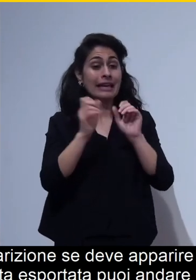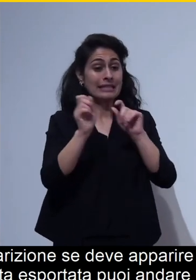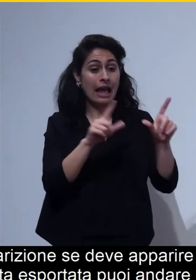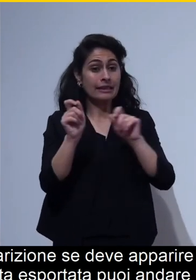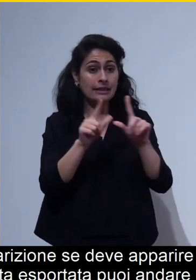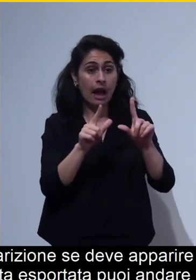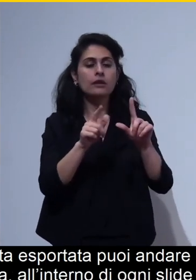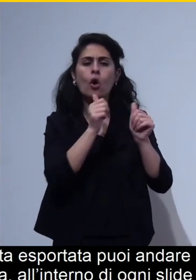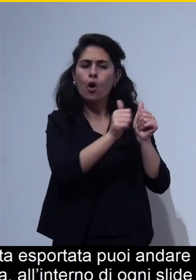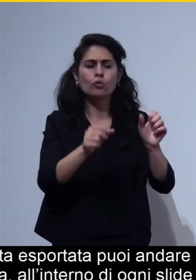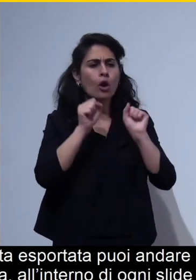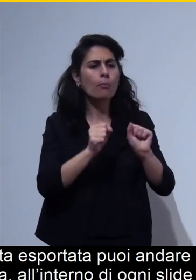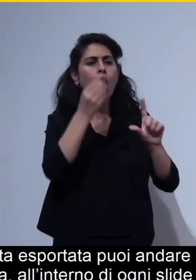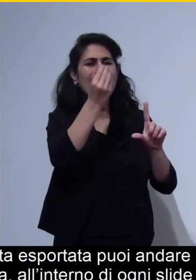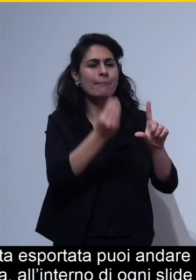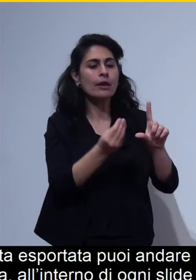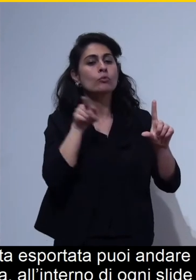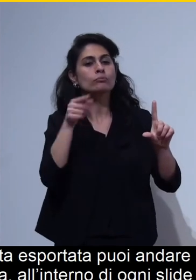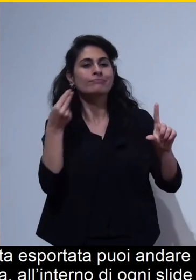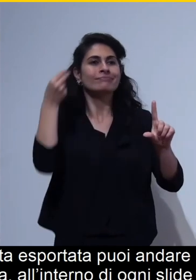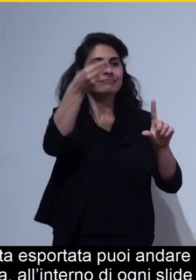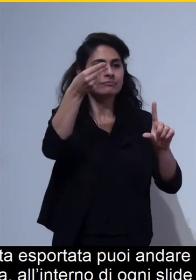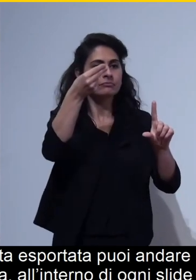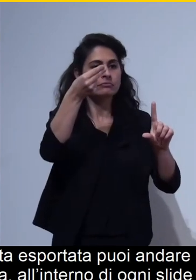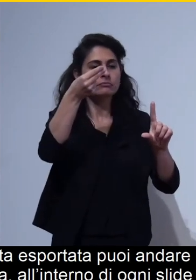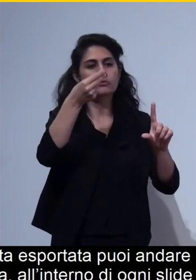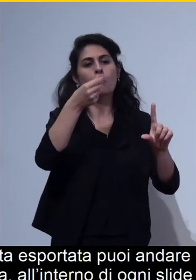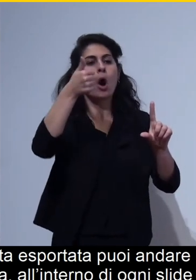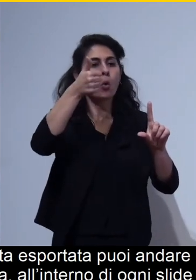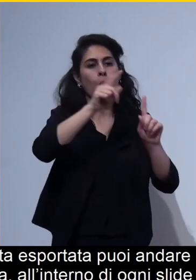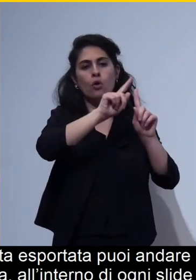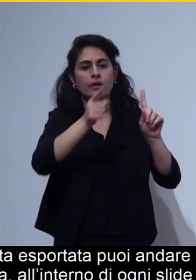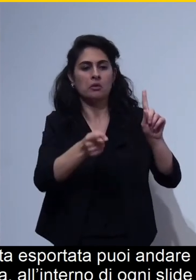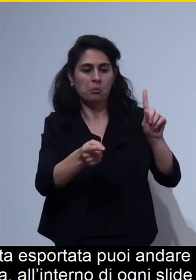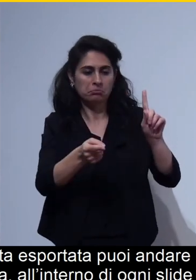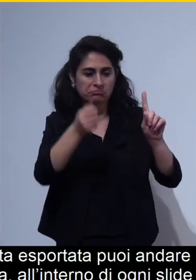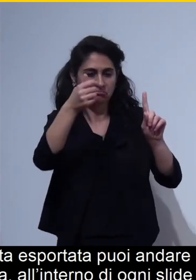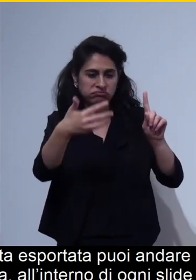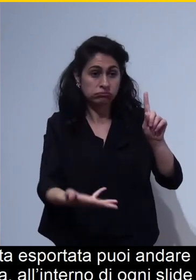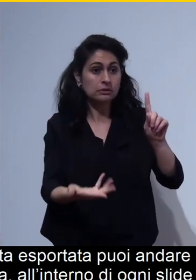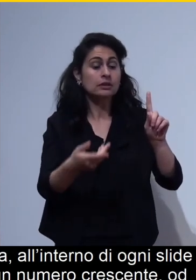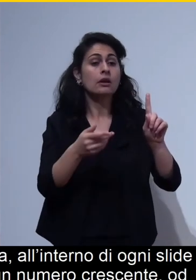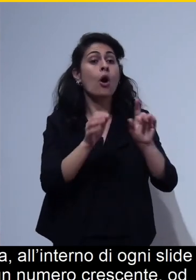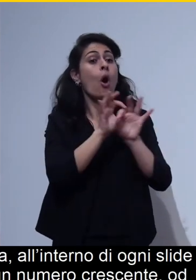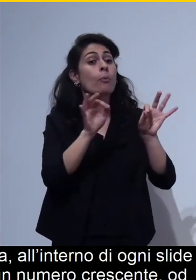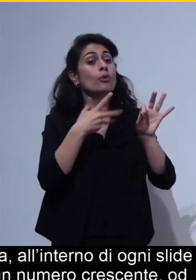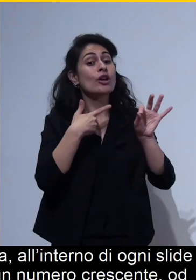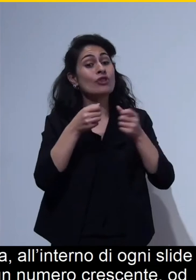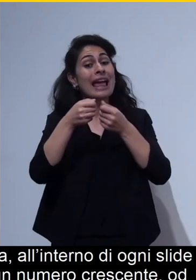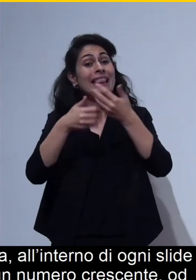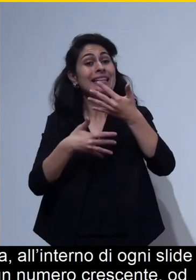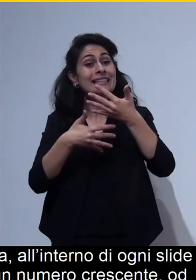hai inserito e dagli un numero crescente da 1 a tot oppure ordinarlo nella lista che ti appare nel pannello